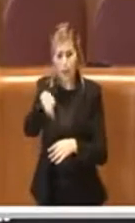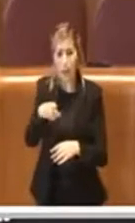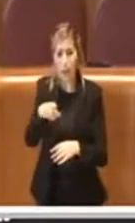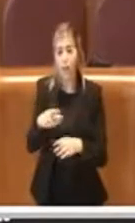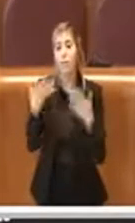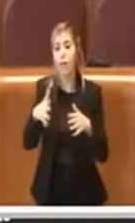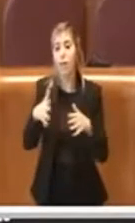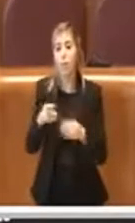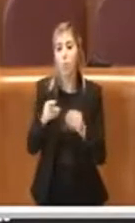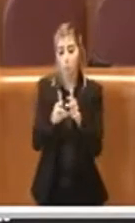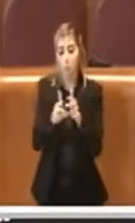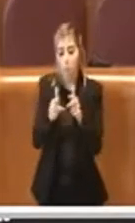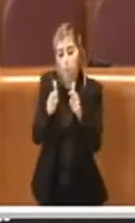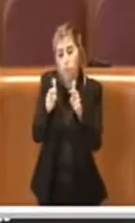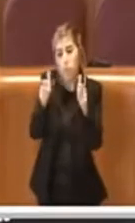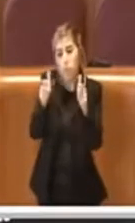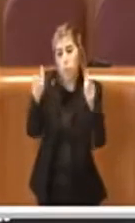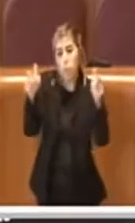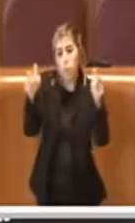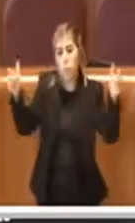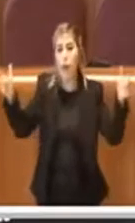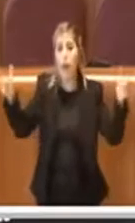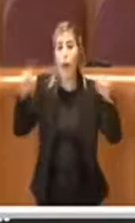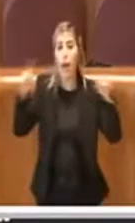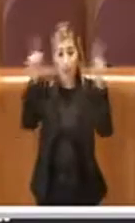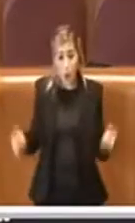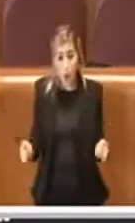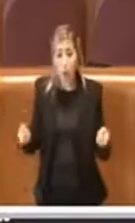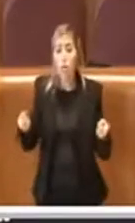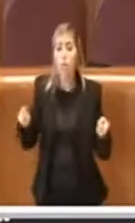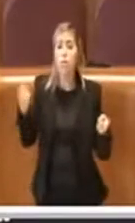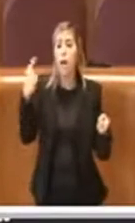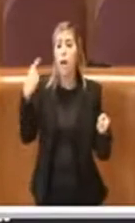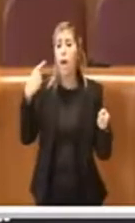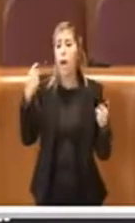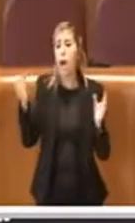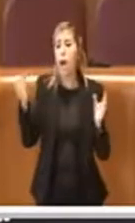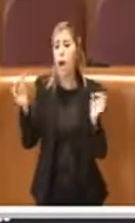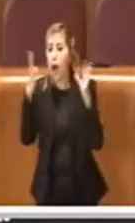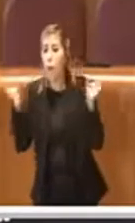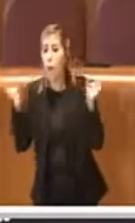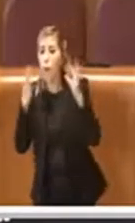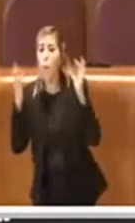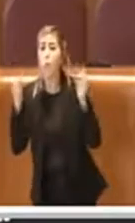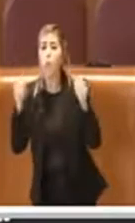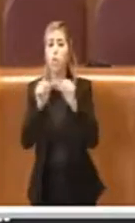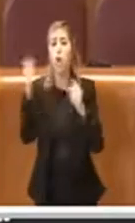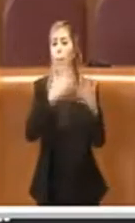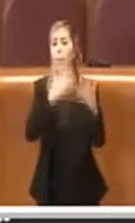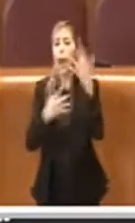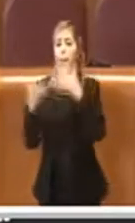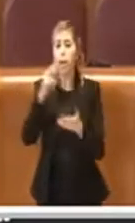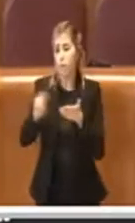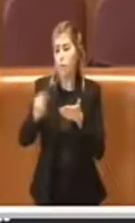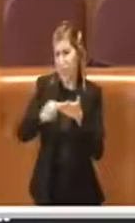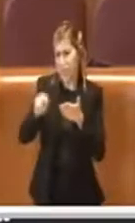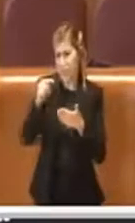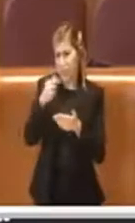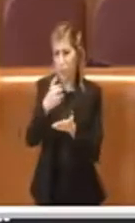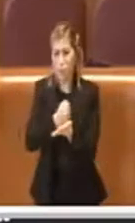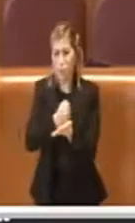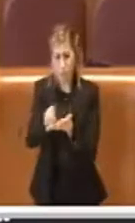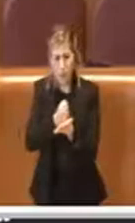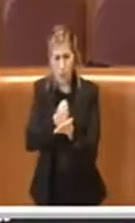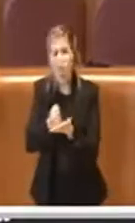estese anche fronte a esercizio in alcune tipologie solo con il parere degli uffici, ci sono gli adeguamenti al